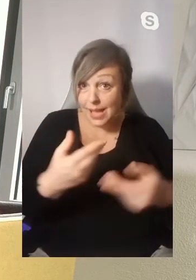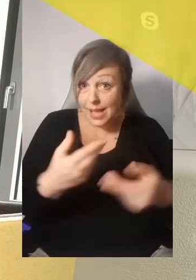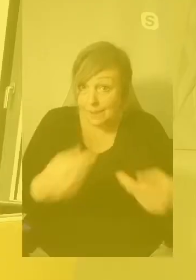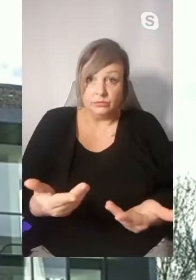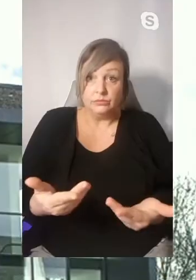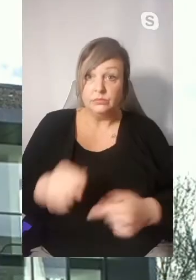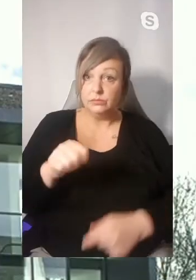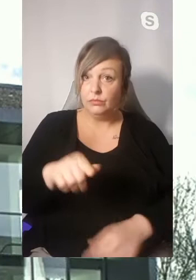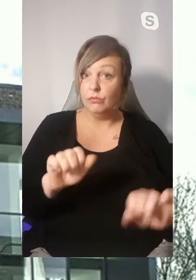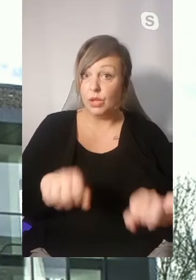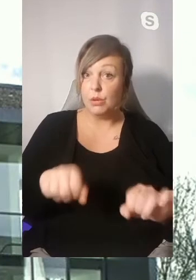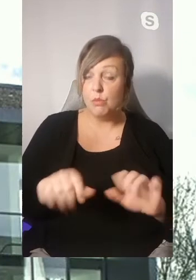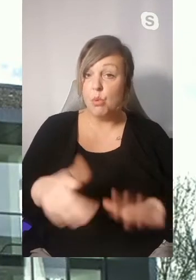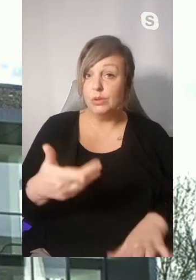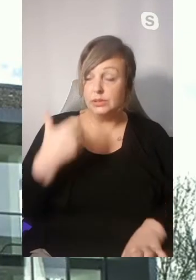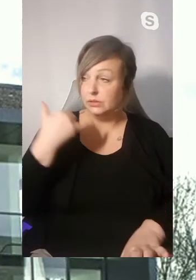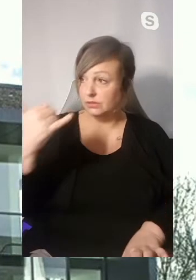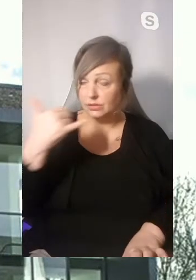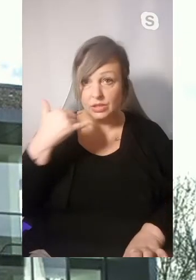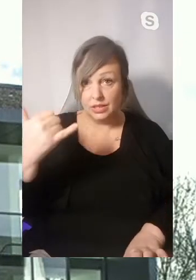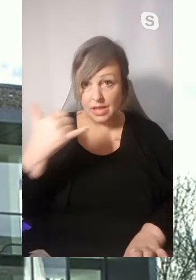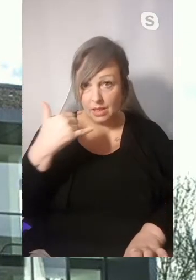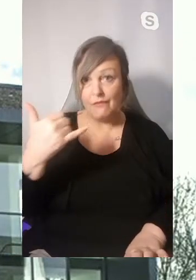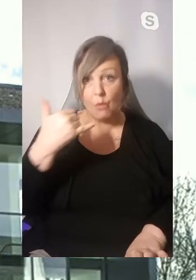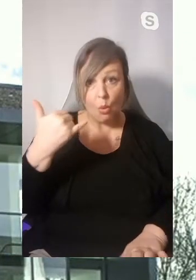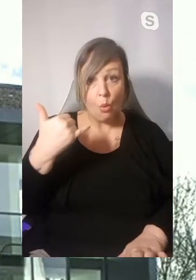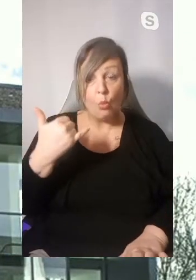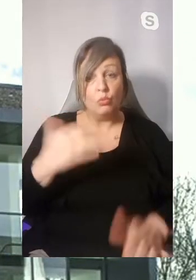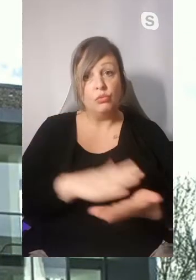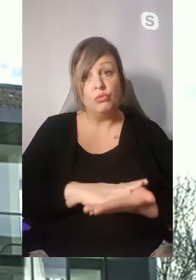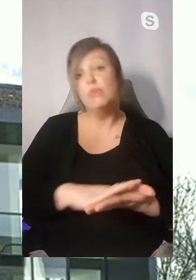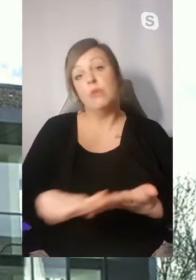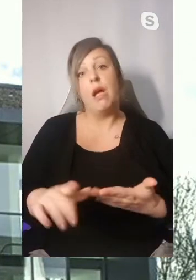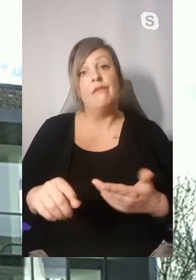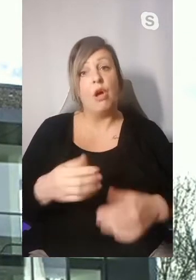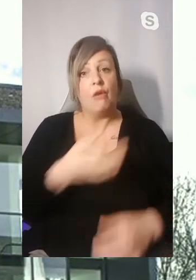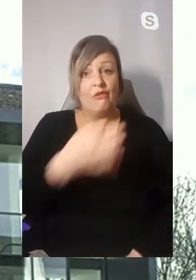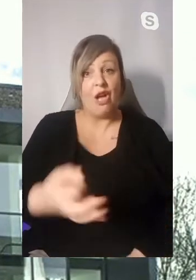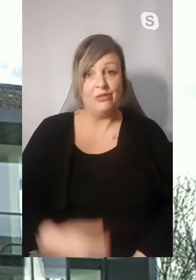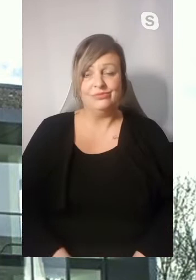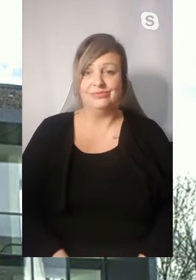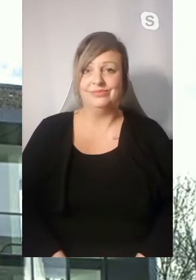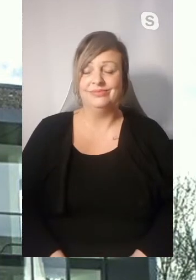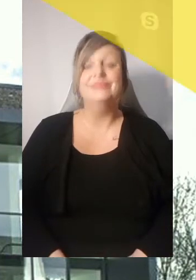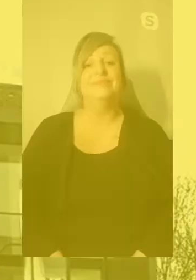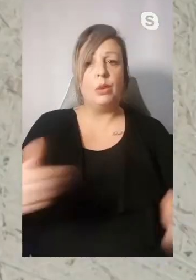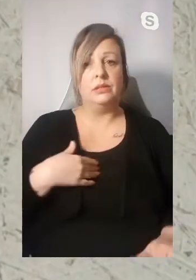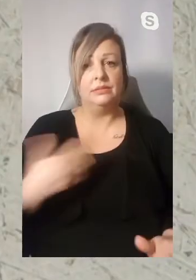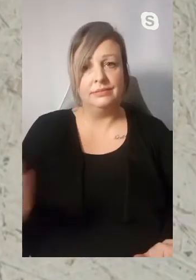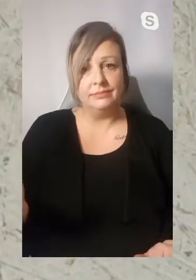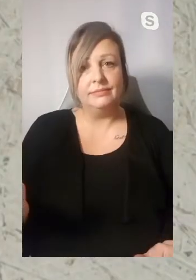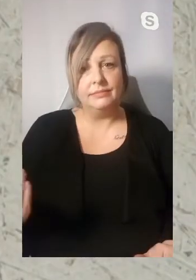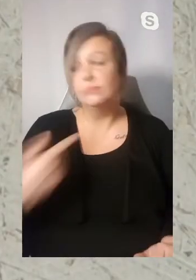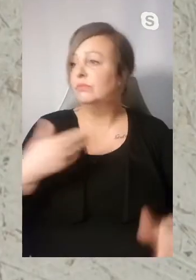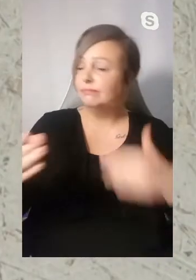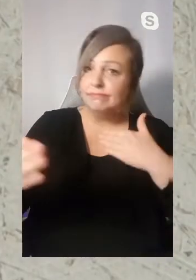zu bekommen? Da sind die Telefonanschlüsse auf jeden Fall für solche Fragen offen. Glück ist,